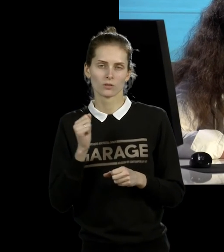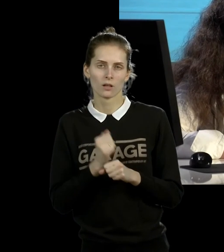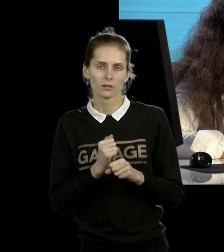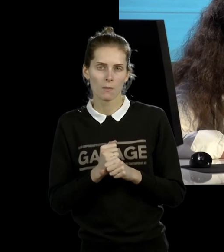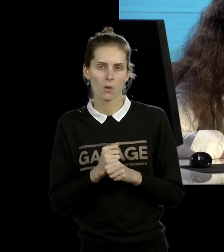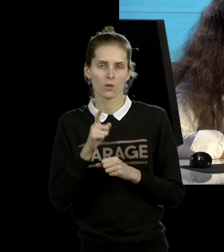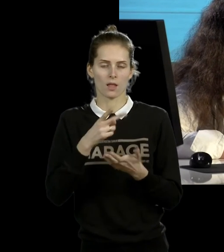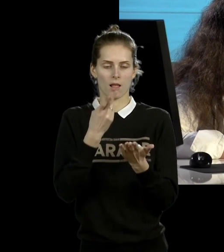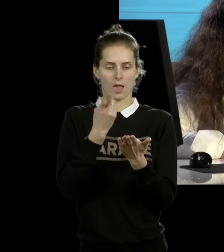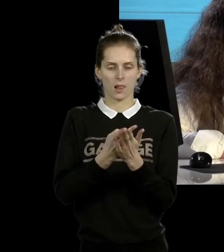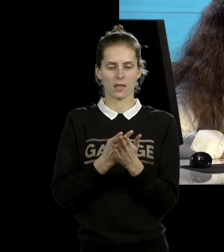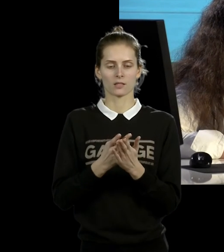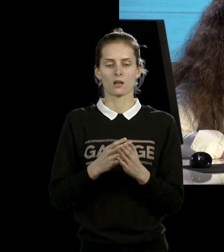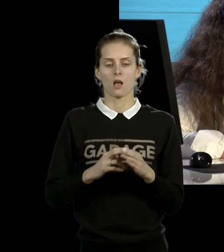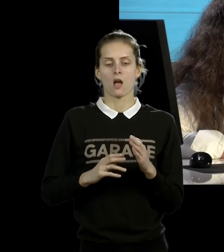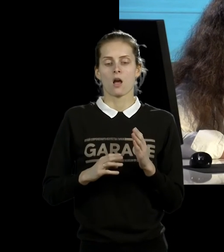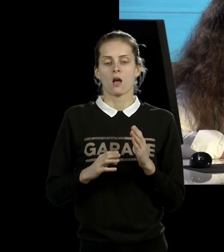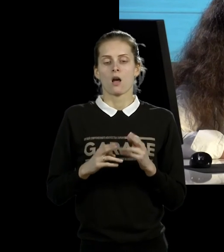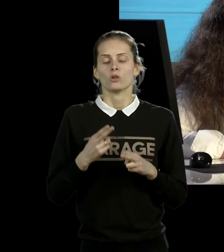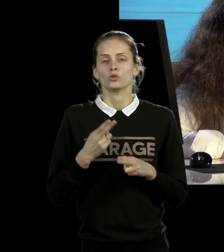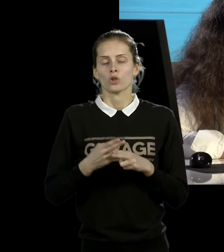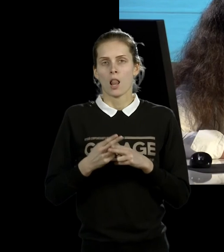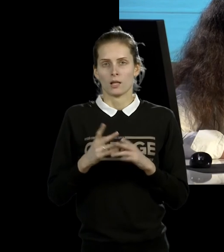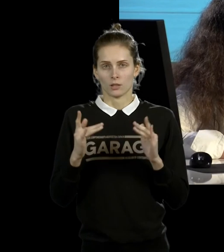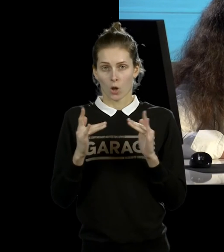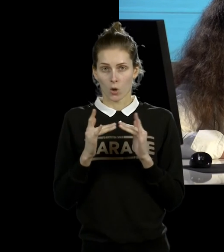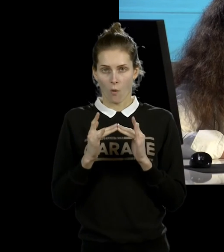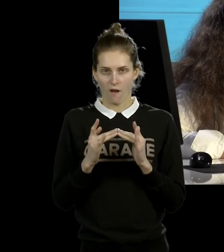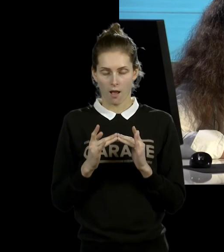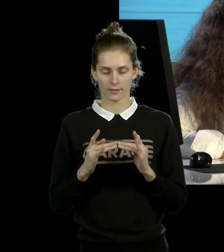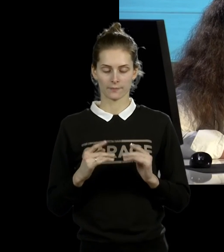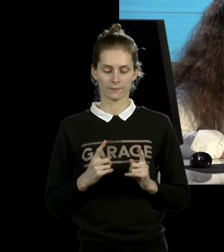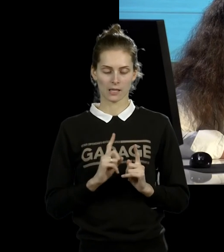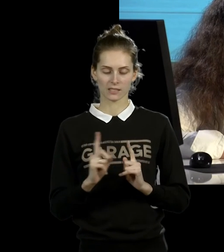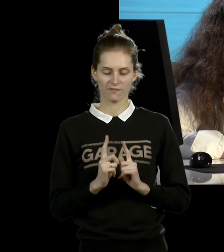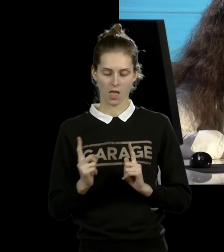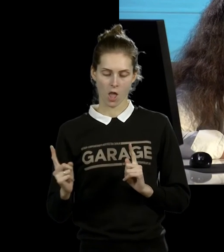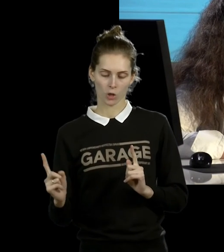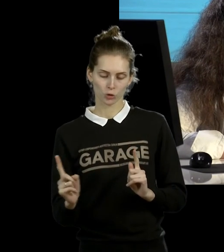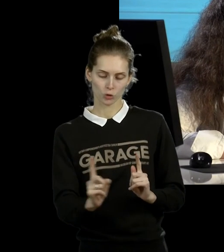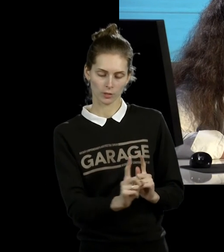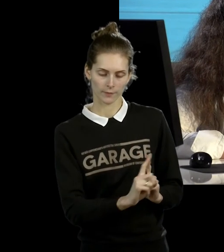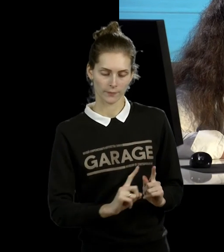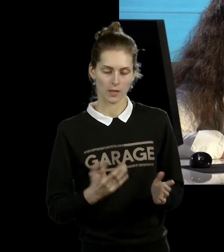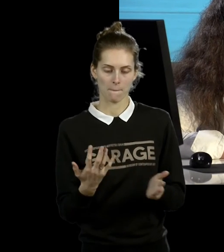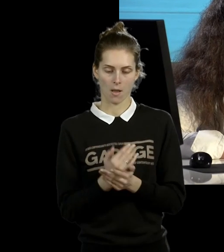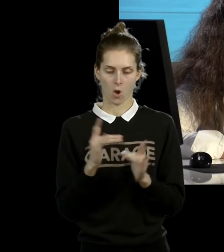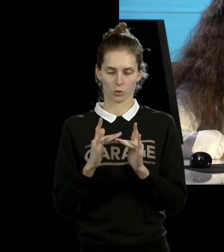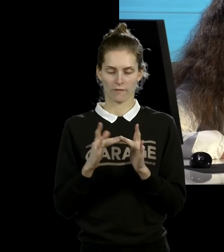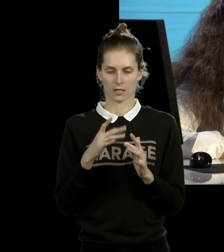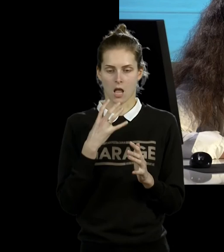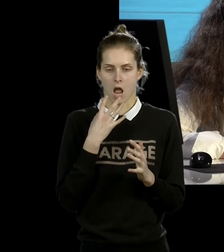железной кровати, под которой горели свечи, соответственно, кровать эта накалялась, и тоже такая была художница,